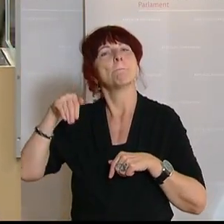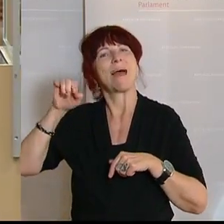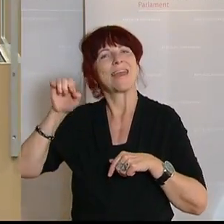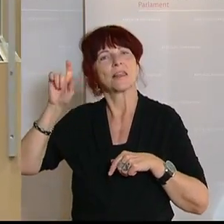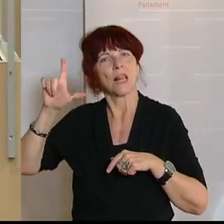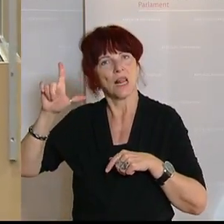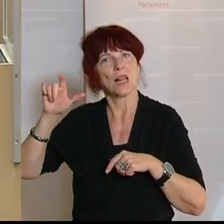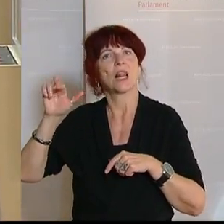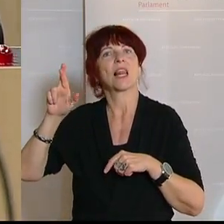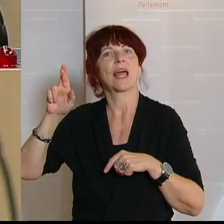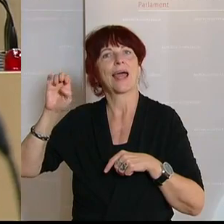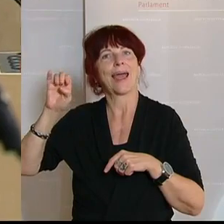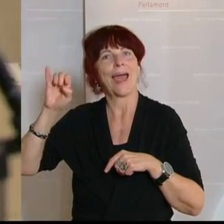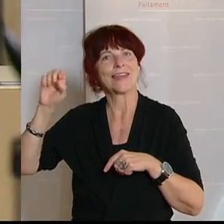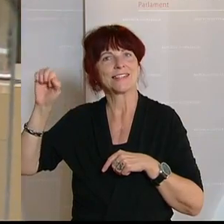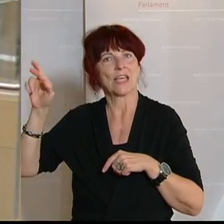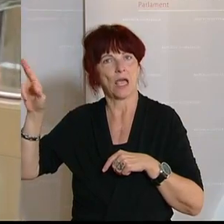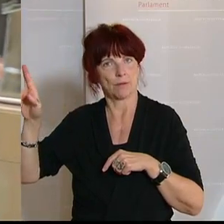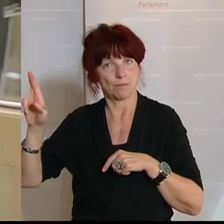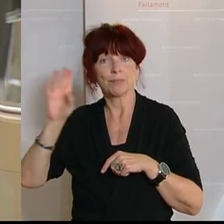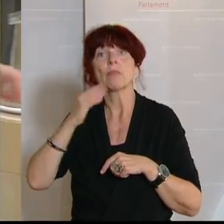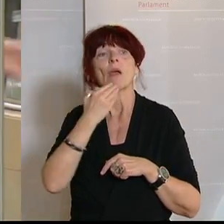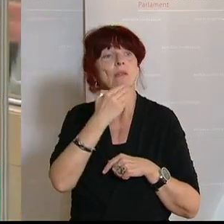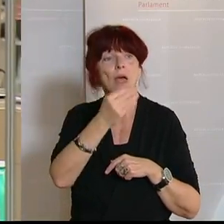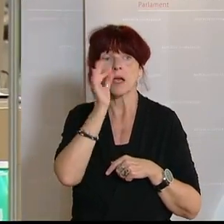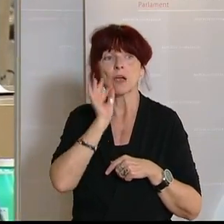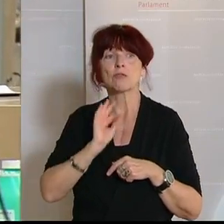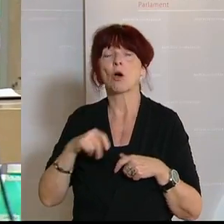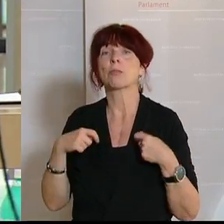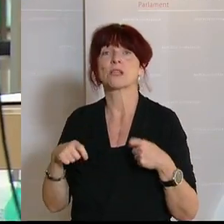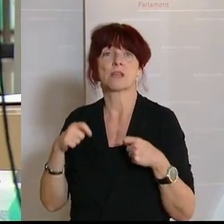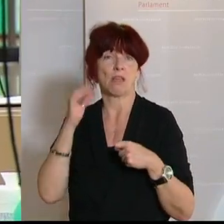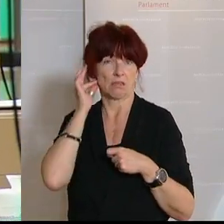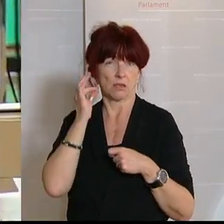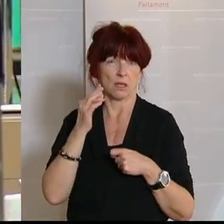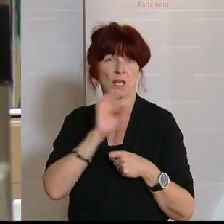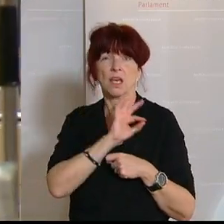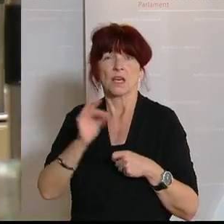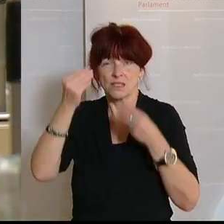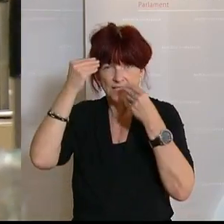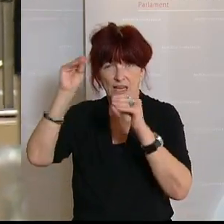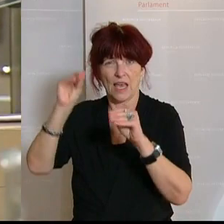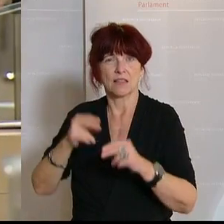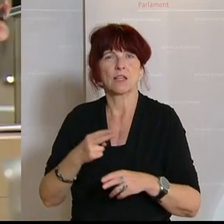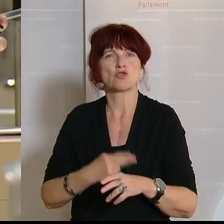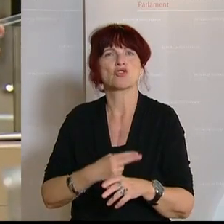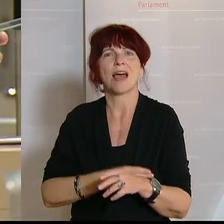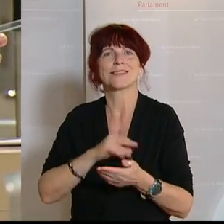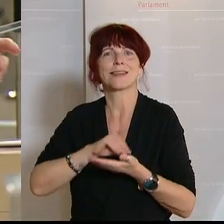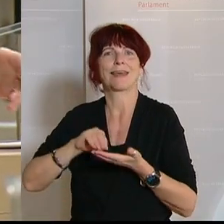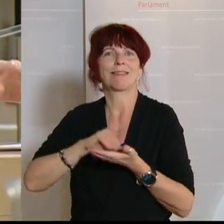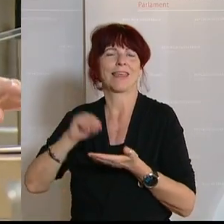Beate Meinl-Reisinger, Neos Klubobfrau, ist die vorerstletzte Rednerin zu diesem Tagesordnungspunkt. Um auf Ihre